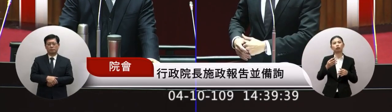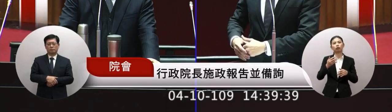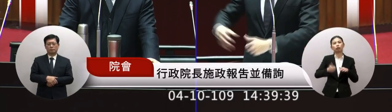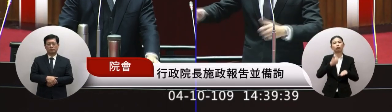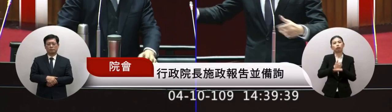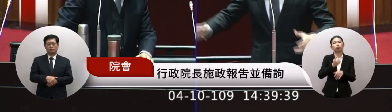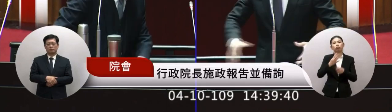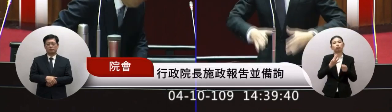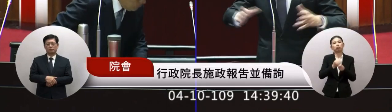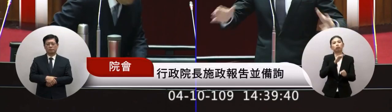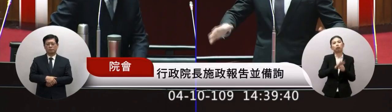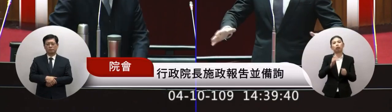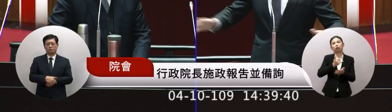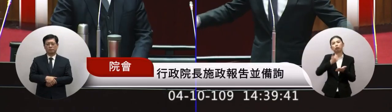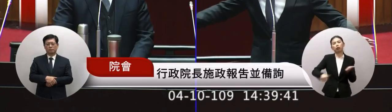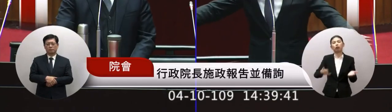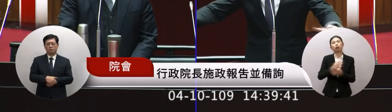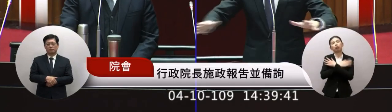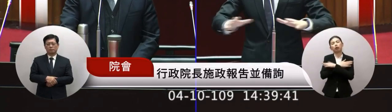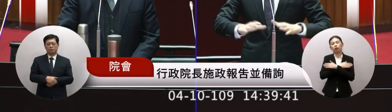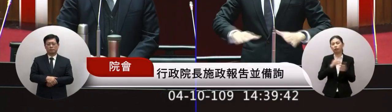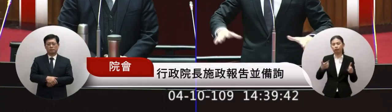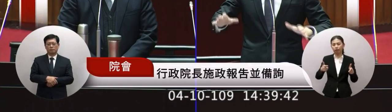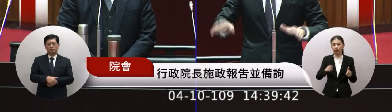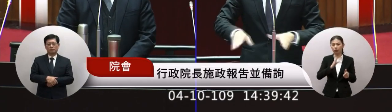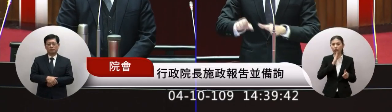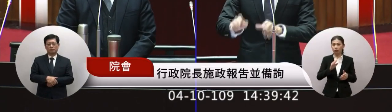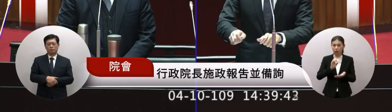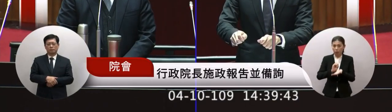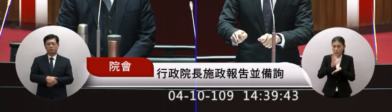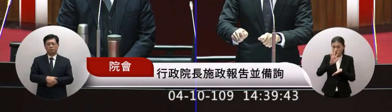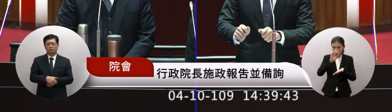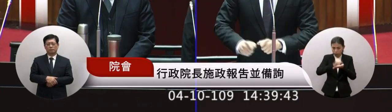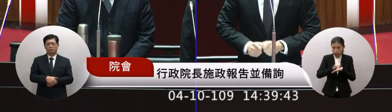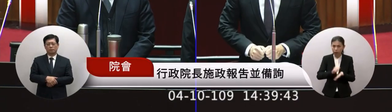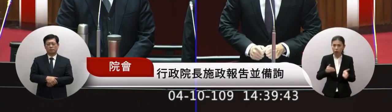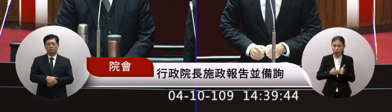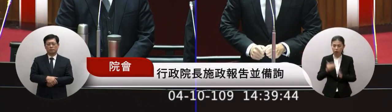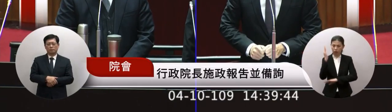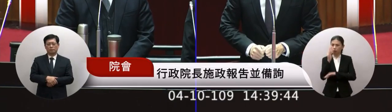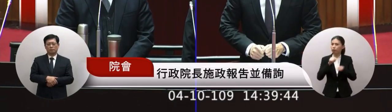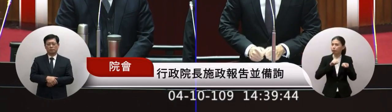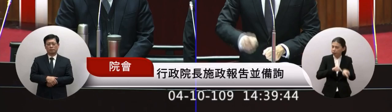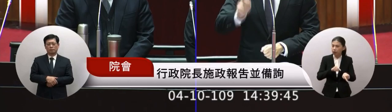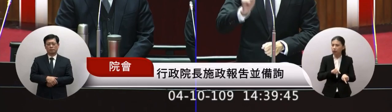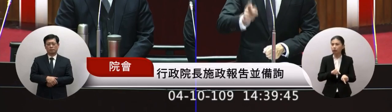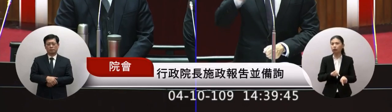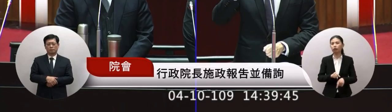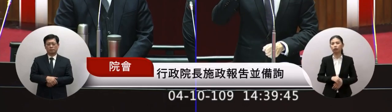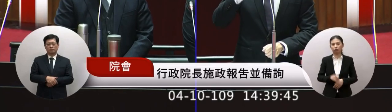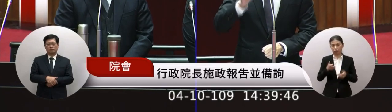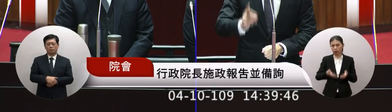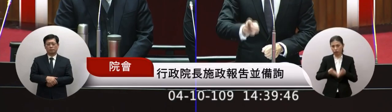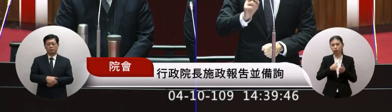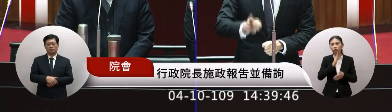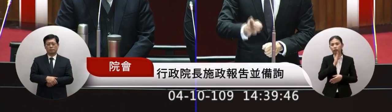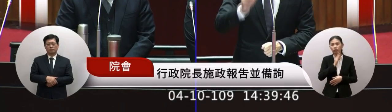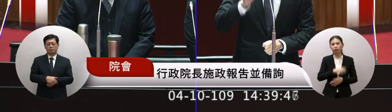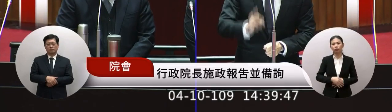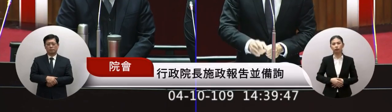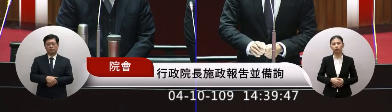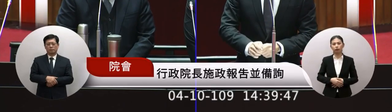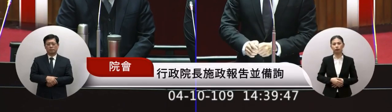起來就沒事了其實是那個報告要讓整個政府都可以去維持專業政議的工作那是最重要那是